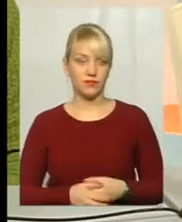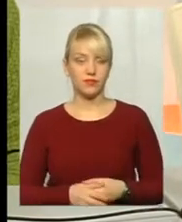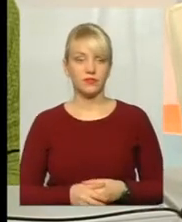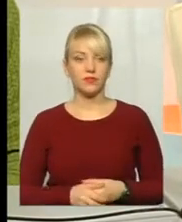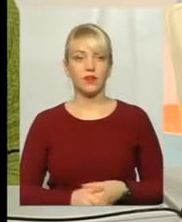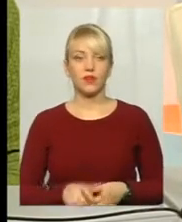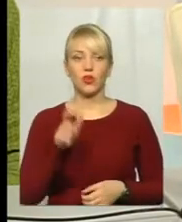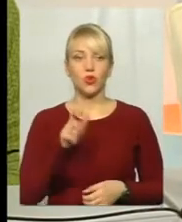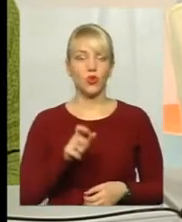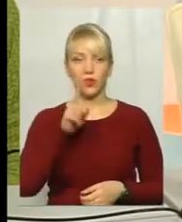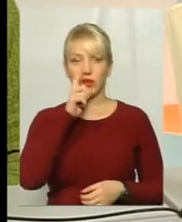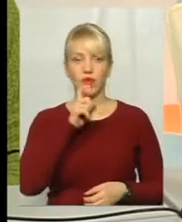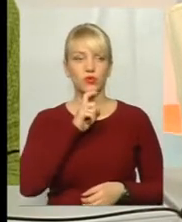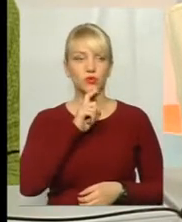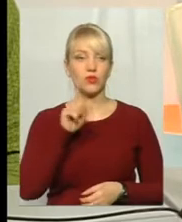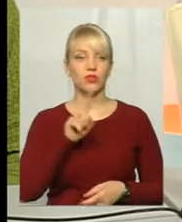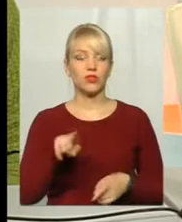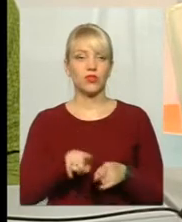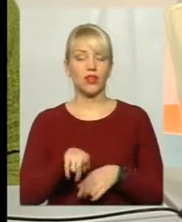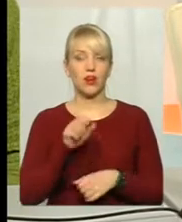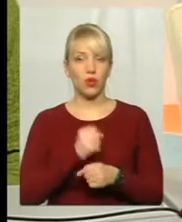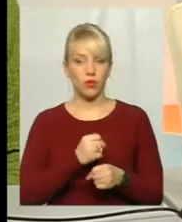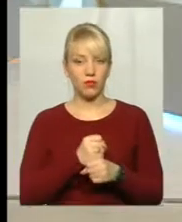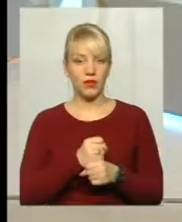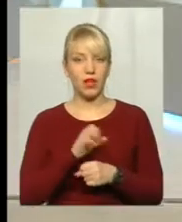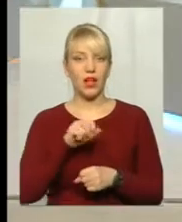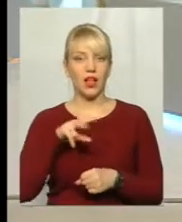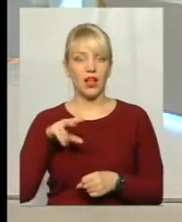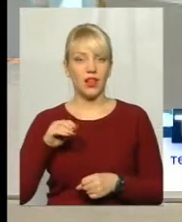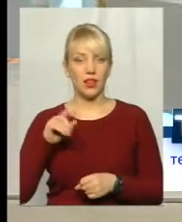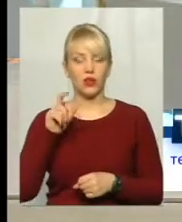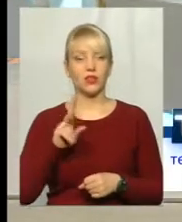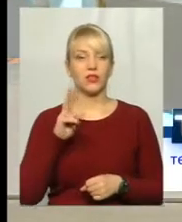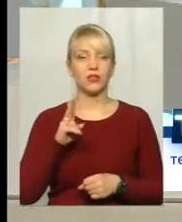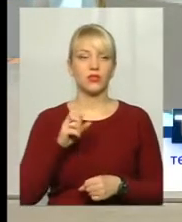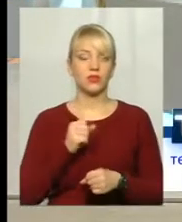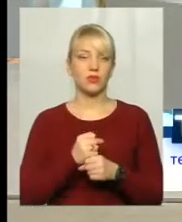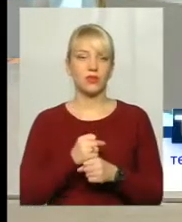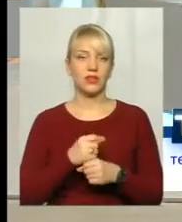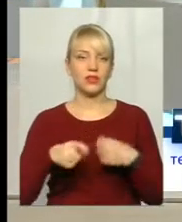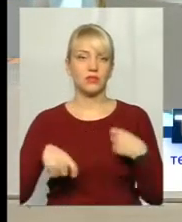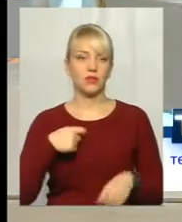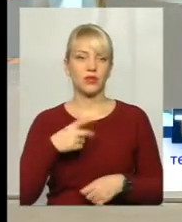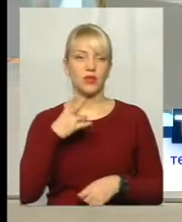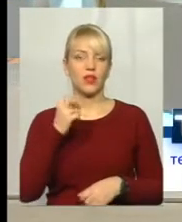не розуміють, що вони таке роблять. Але людина, як їй зробили скидку 200 гривень, от і все. Людина на це